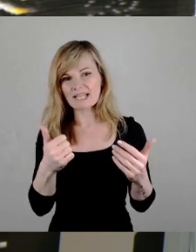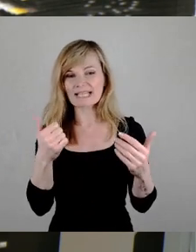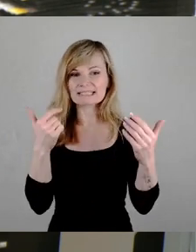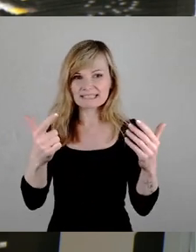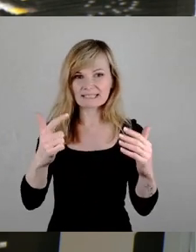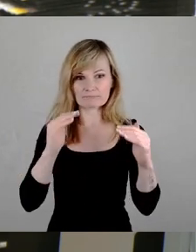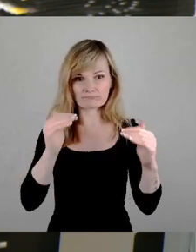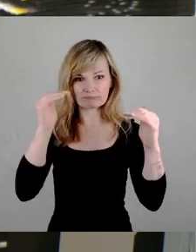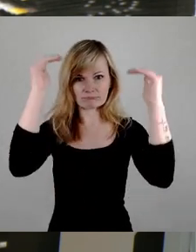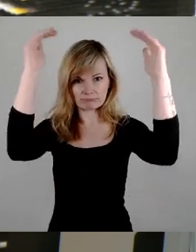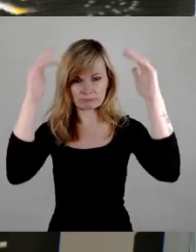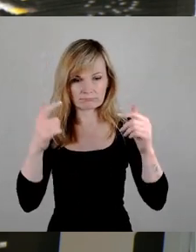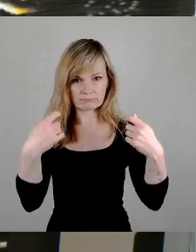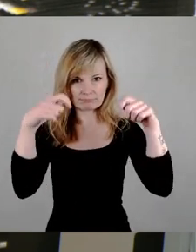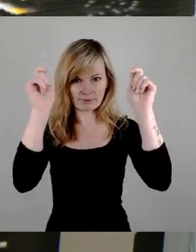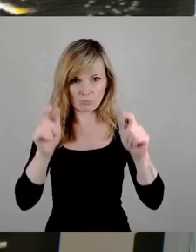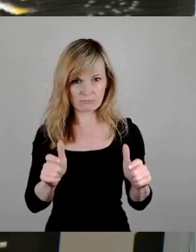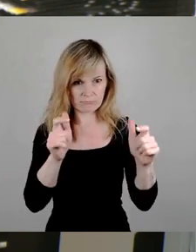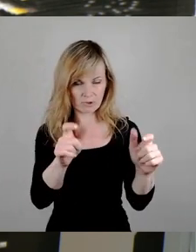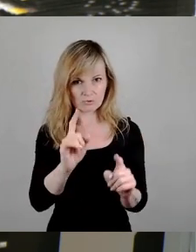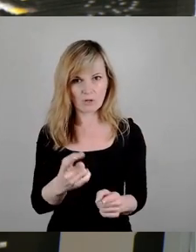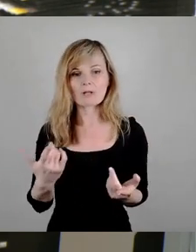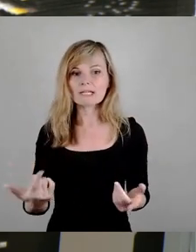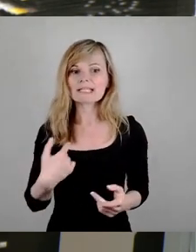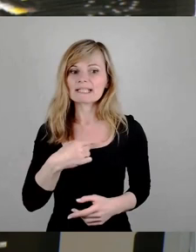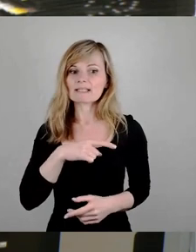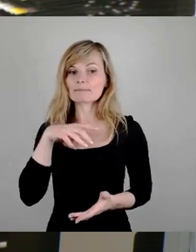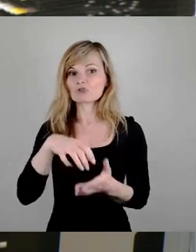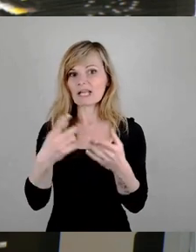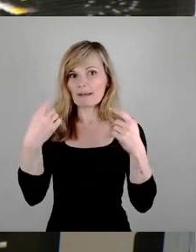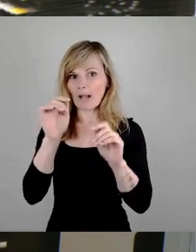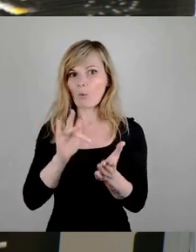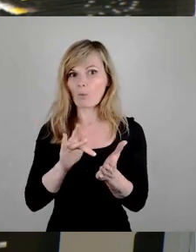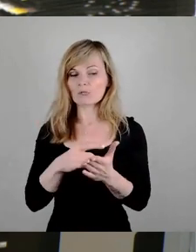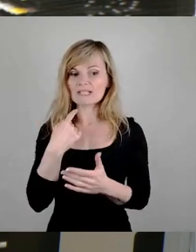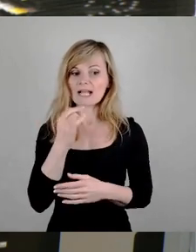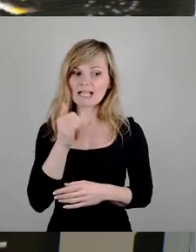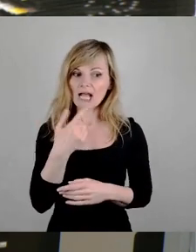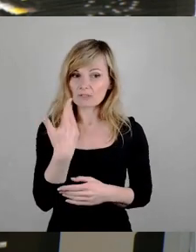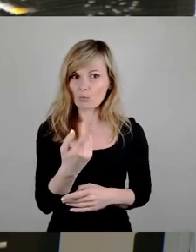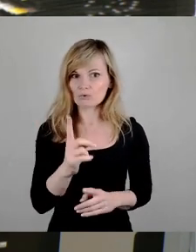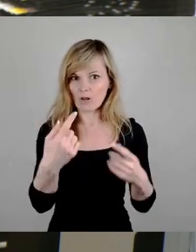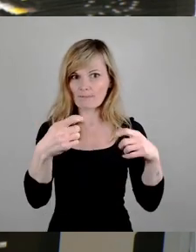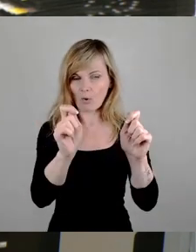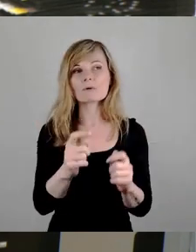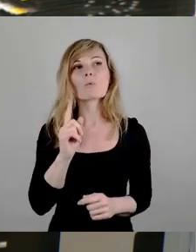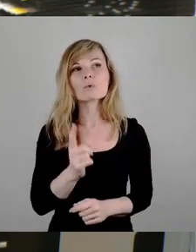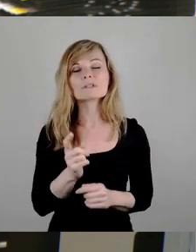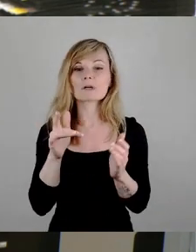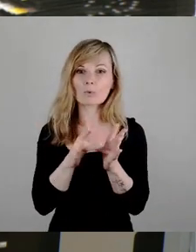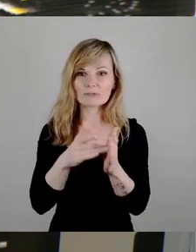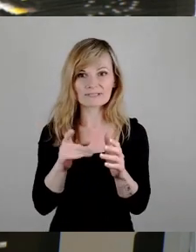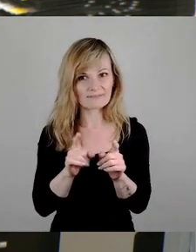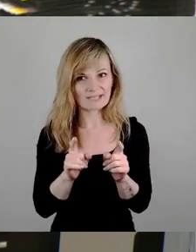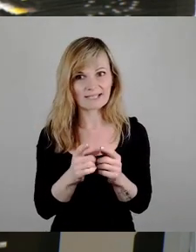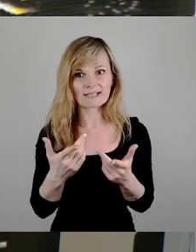Ich habe das immer vertreten aus städtebaulichen Gründen und auch aus Gründen, um, ich sage es mal, Manövriermasse zur